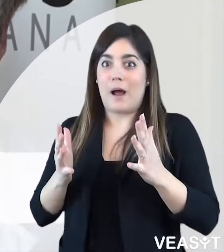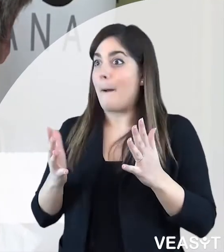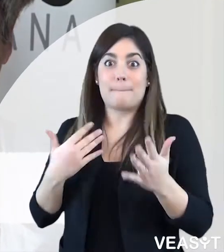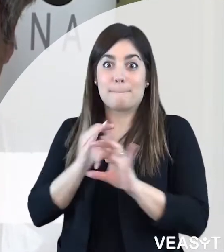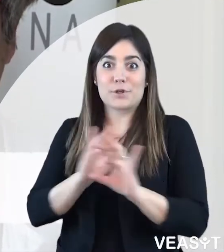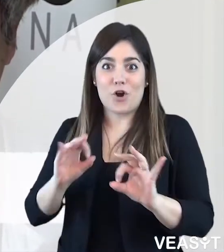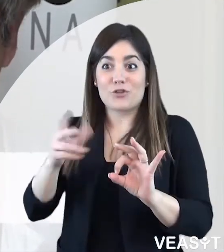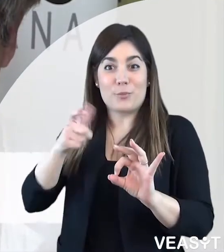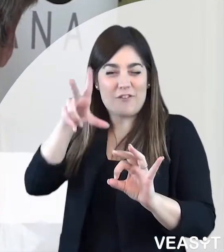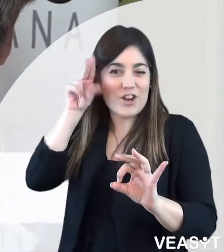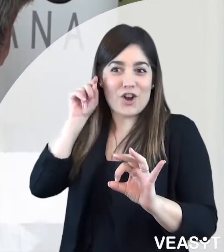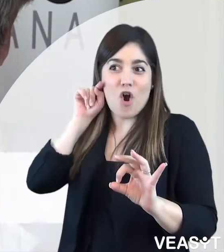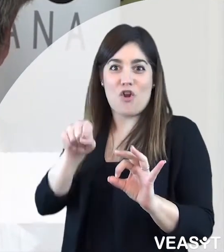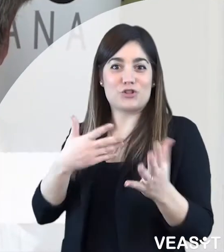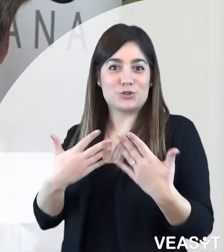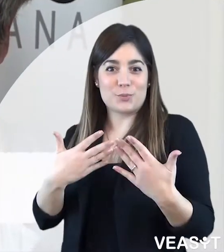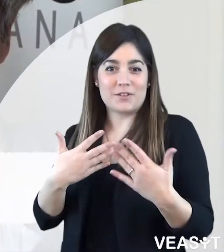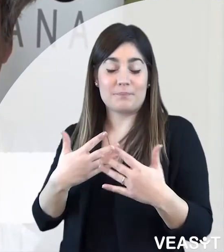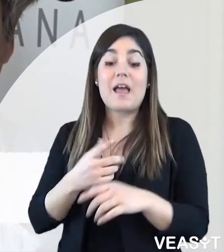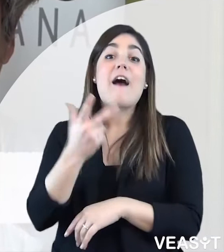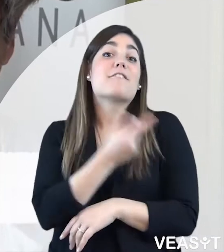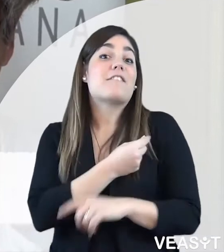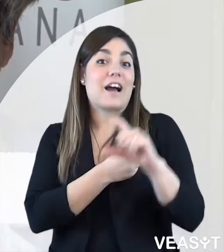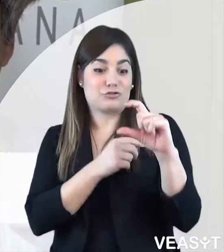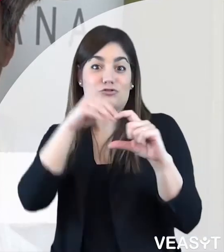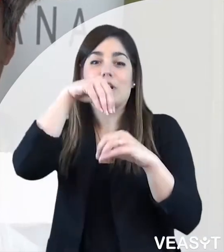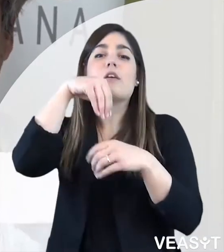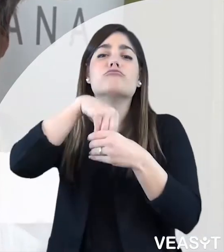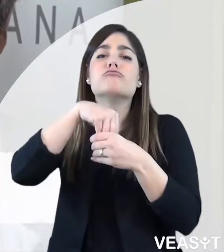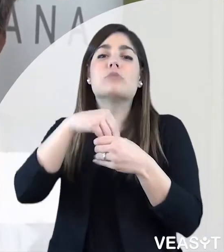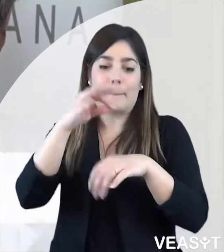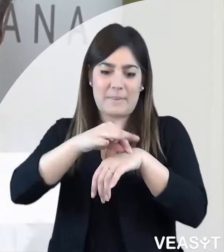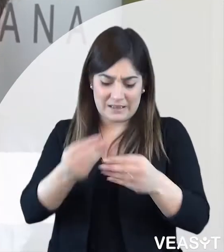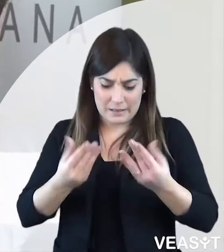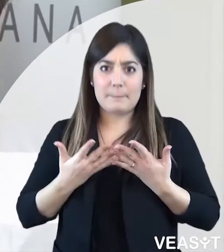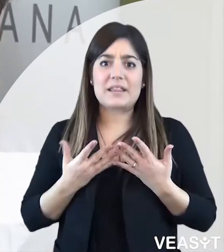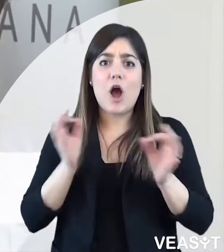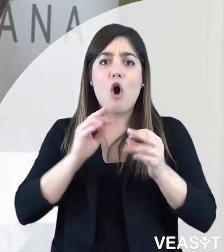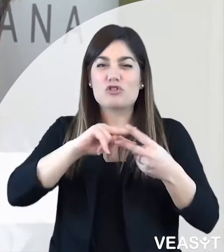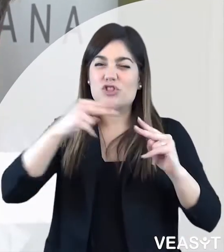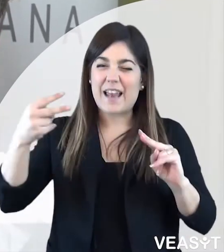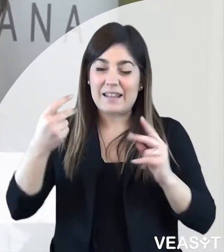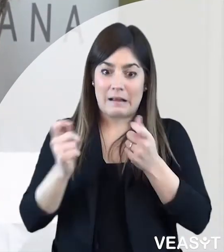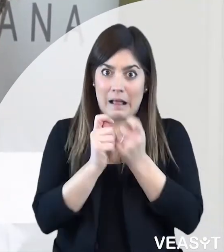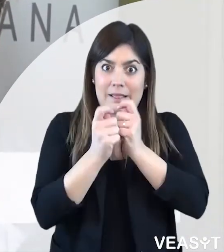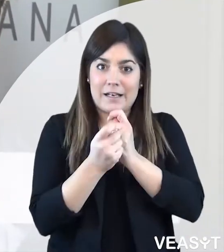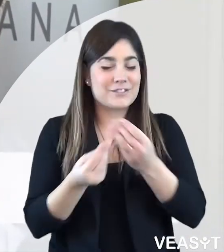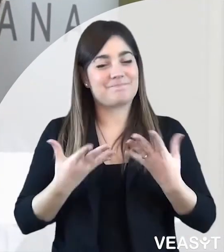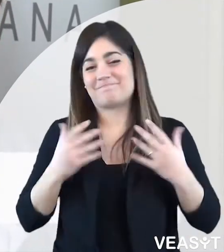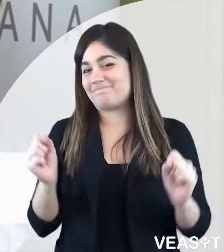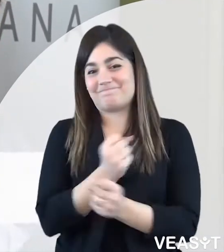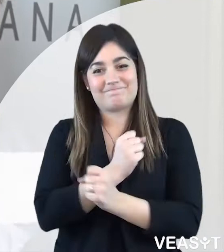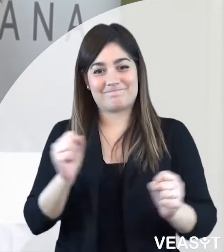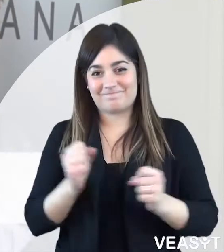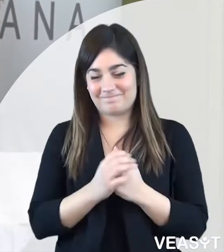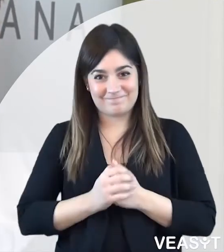immunitario lo riconoscerà e sarà pronto quindi a combatterlo. Il vaccino non provoca la malattia Covid-19 o